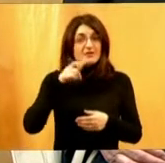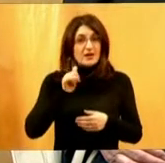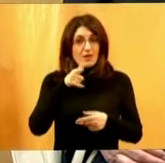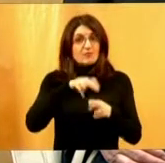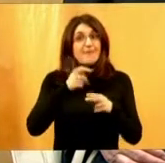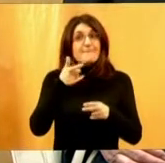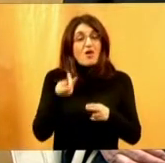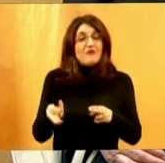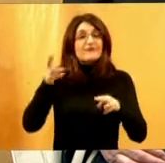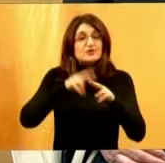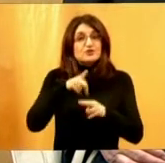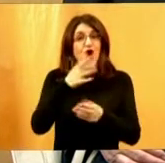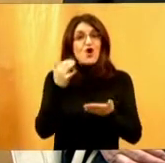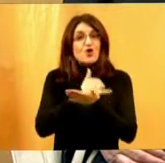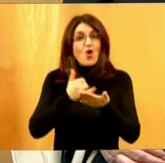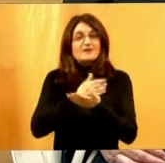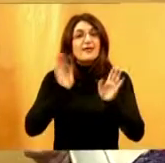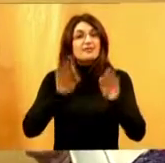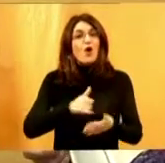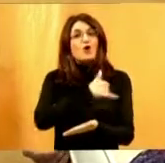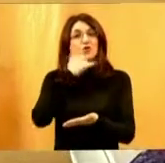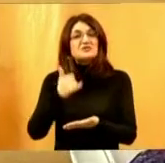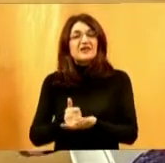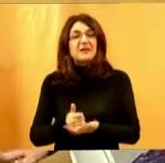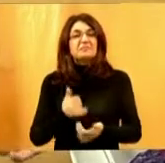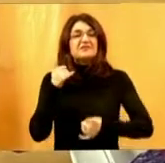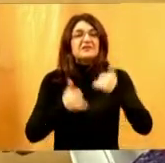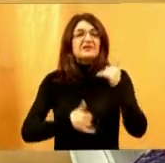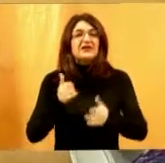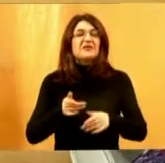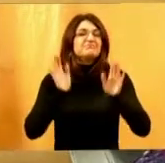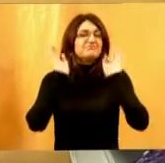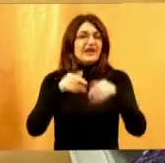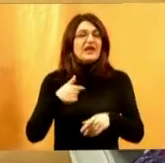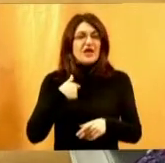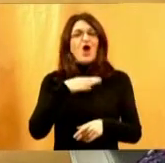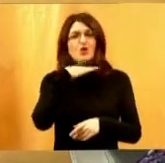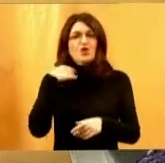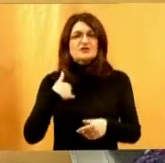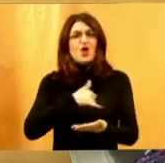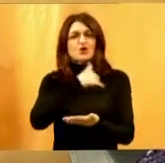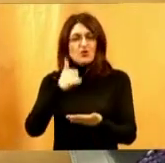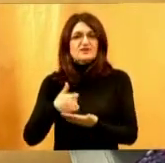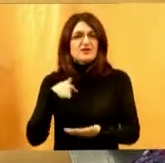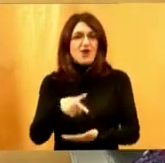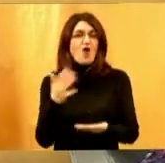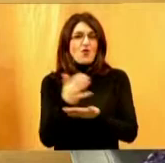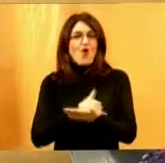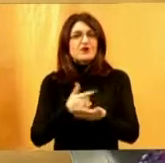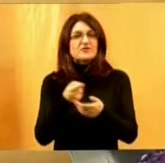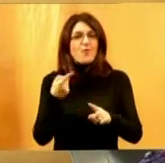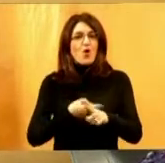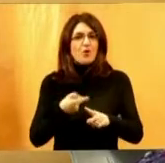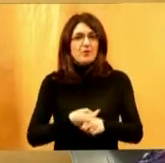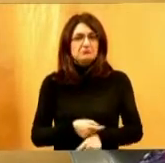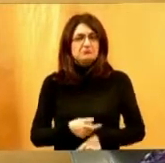malo više koristiti nego do sada ili ćete mi reći pa ja ga i do sad koristim u normalnim količinama? Pa